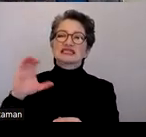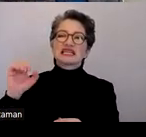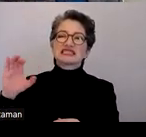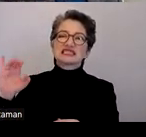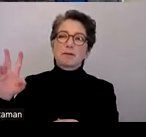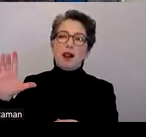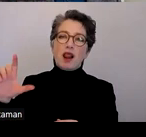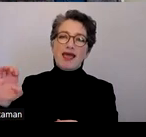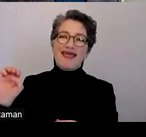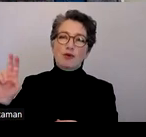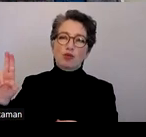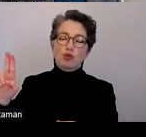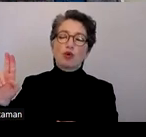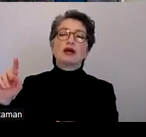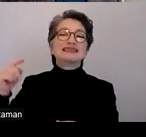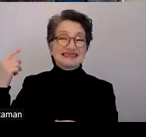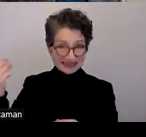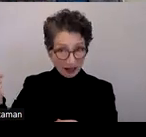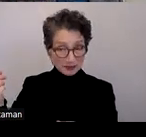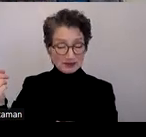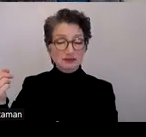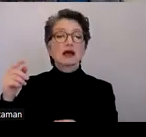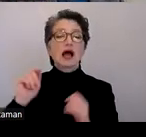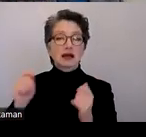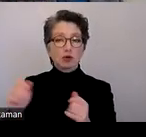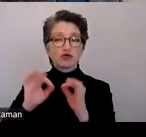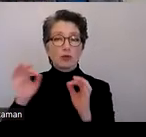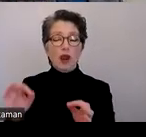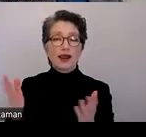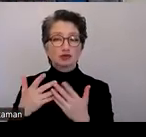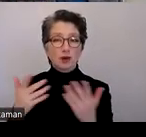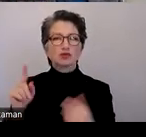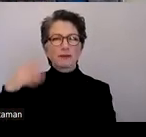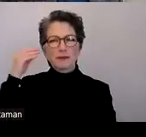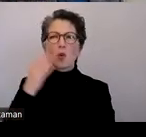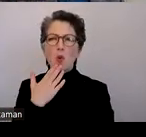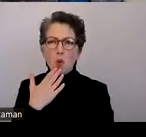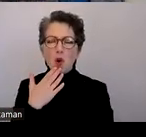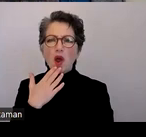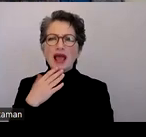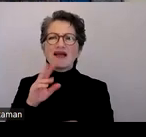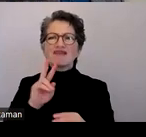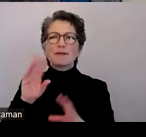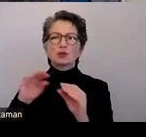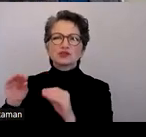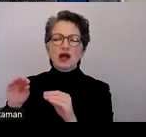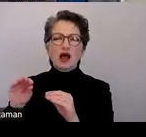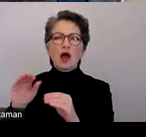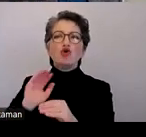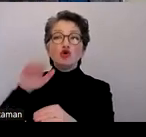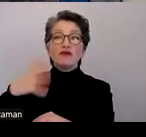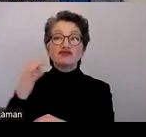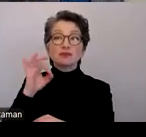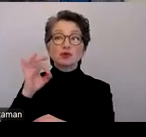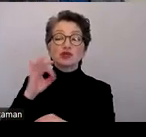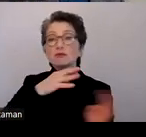dass ein Formular auch in leichter Sprache angeboten wurde und die haben dann bemerkt, dass über die Hälfte der Benutzer auf dieses Formular gegangen sind, weil